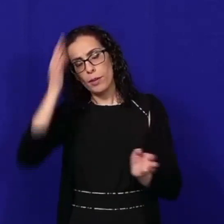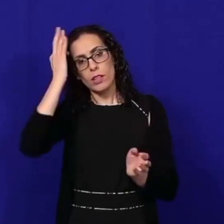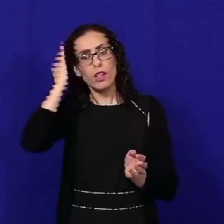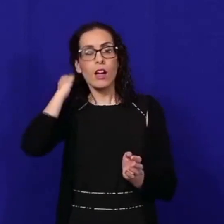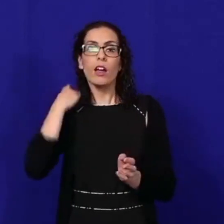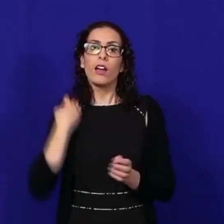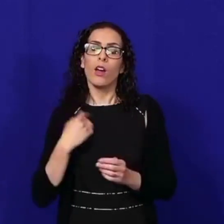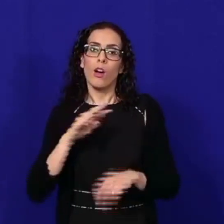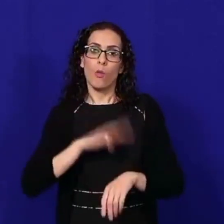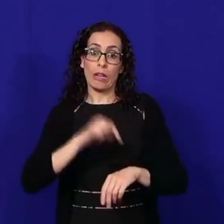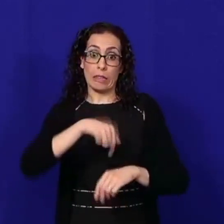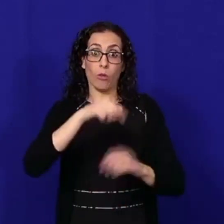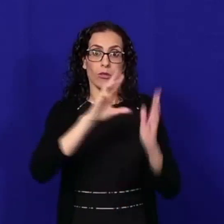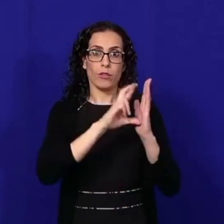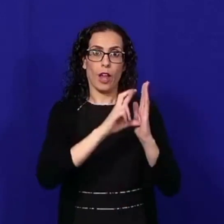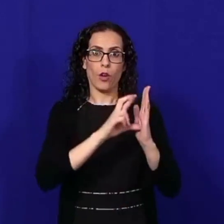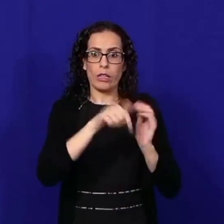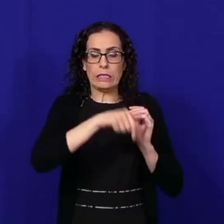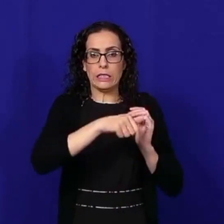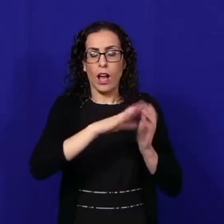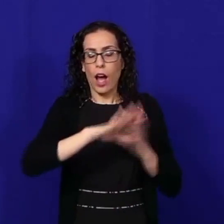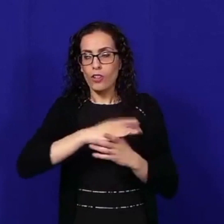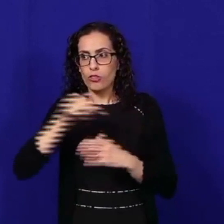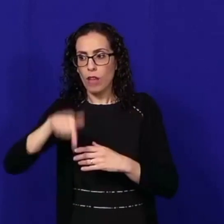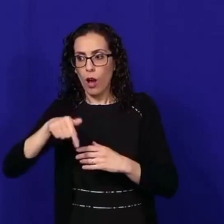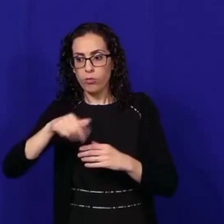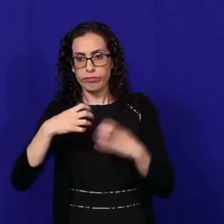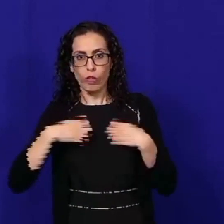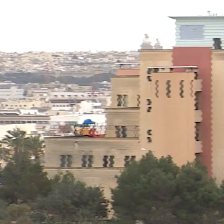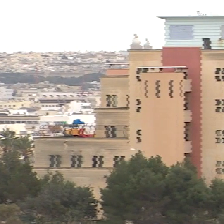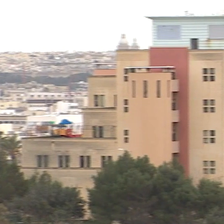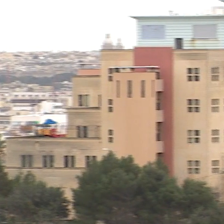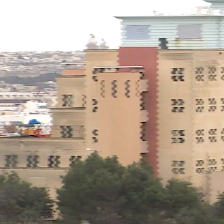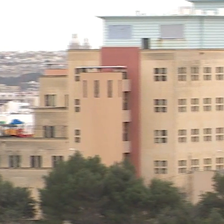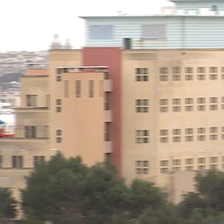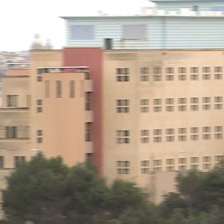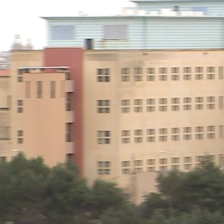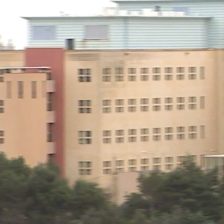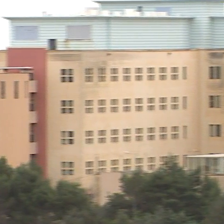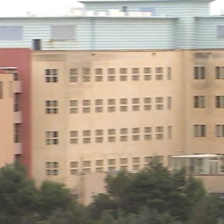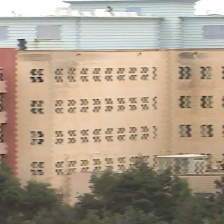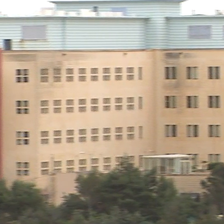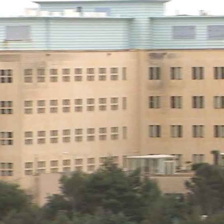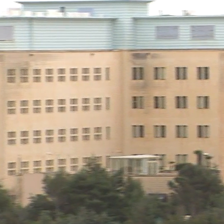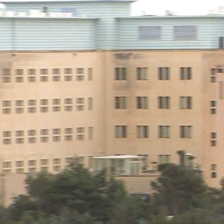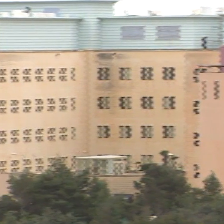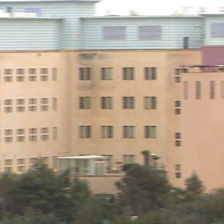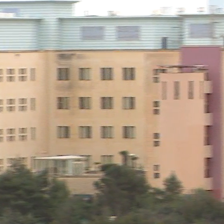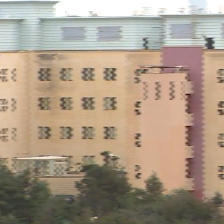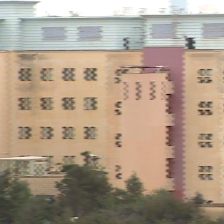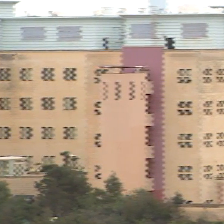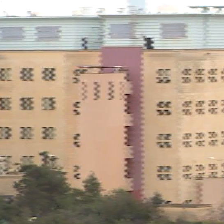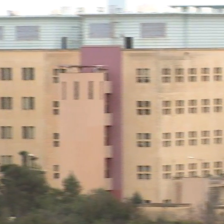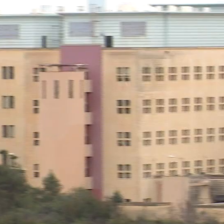mizuri li f'tahna. għal-li xandu iktar riskju min daħn li propji f'dahna essa. Ma dwart li t-metħaddin f'li s-tar materdej bħal-issa